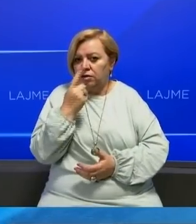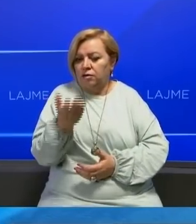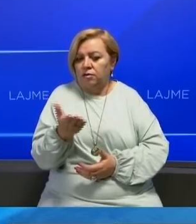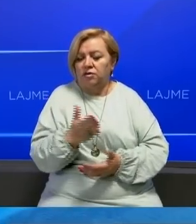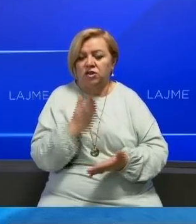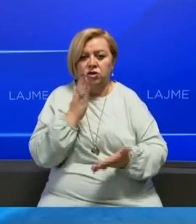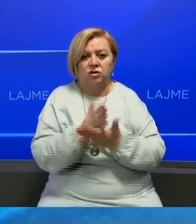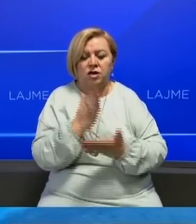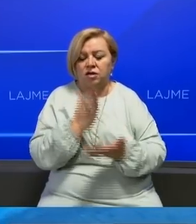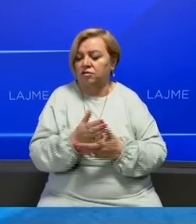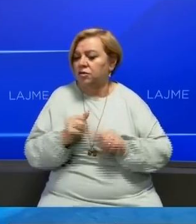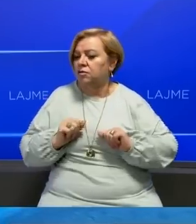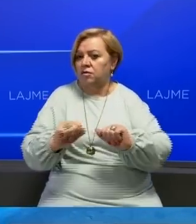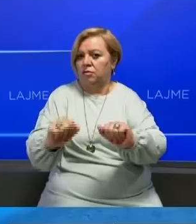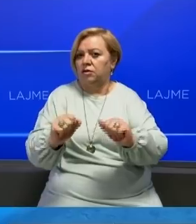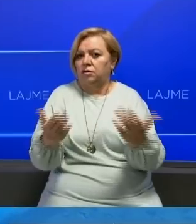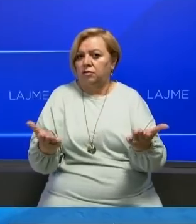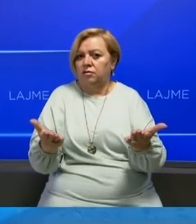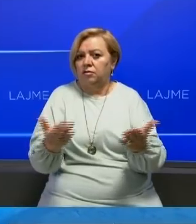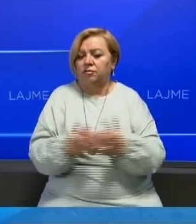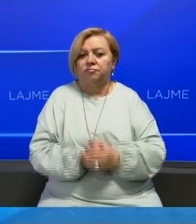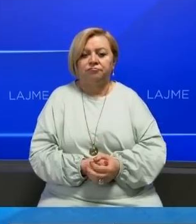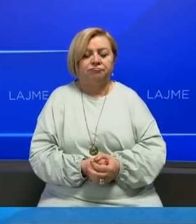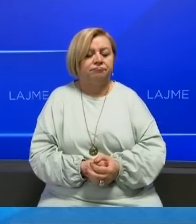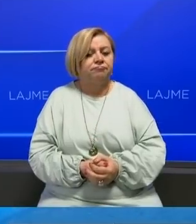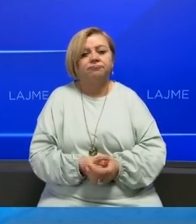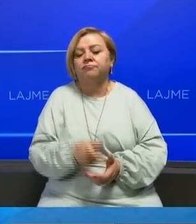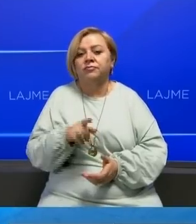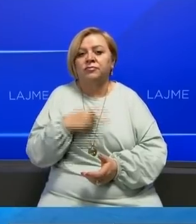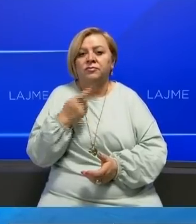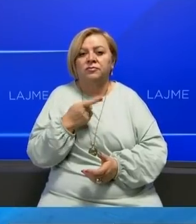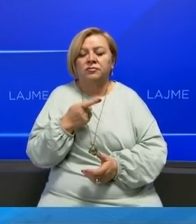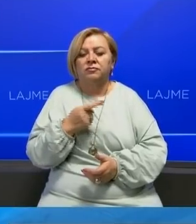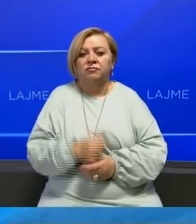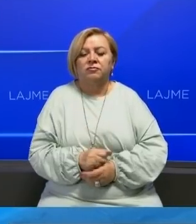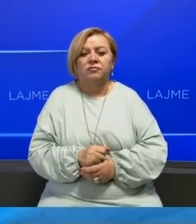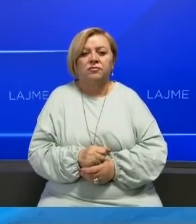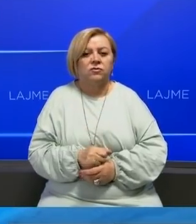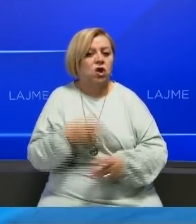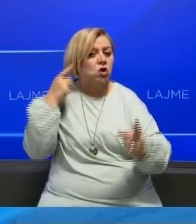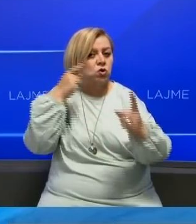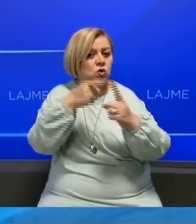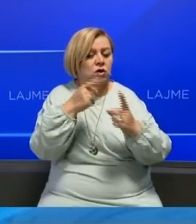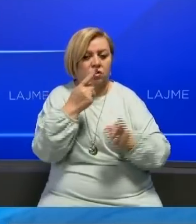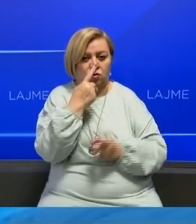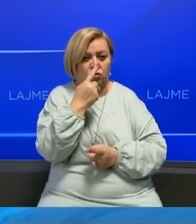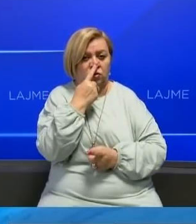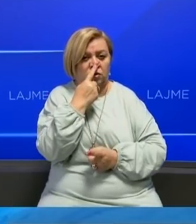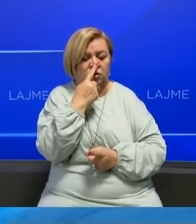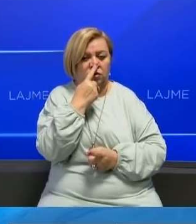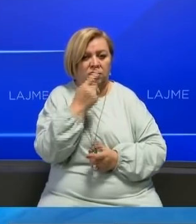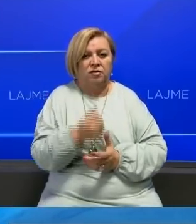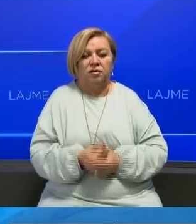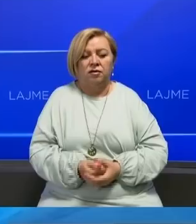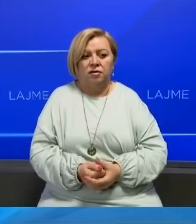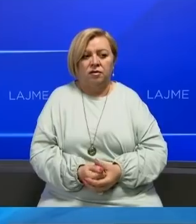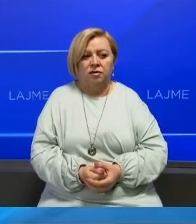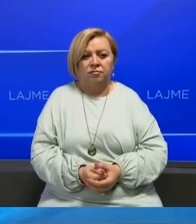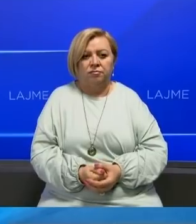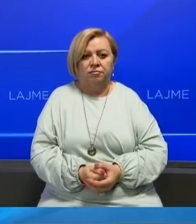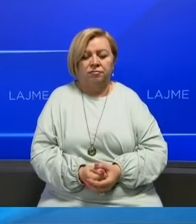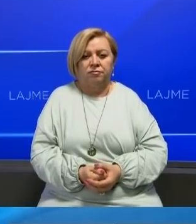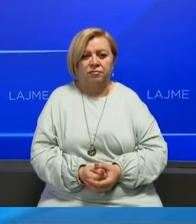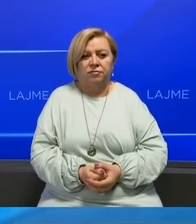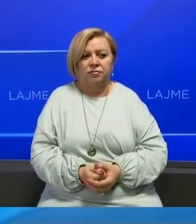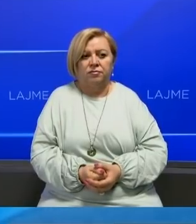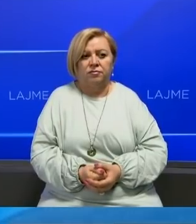gjithëheri kanë refuzuar ato mirë, po si kunderpeshë ato për synojnë Rusija synojnë që të vnojnë